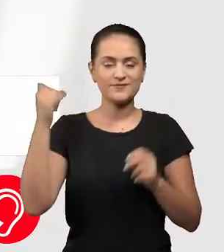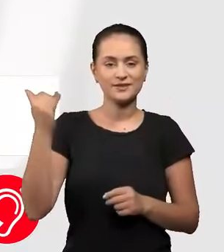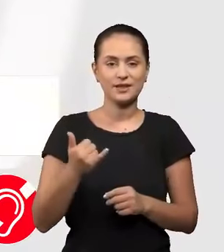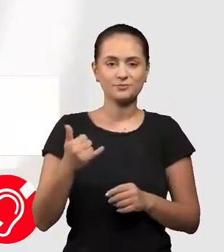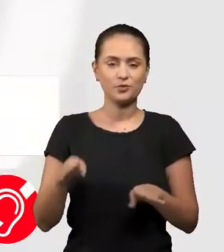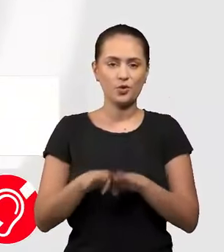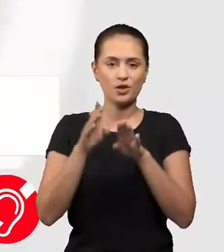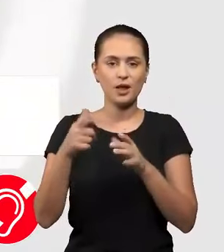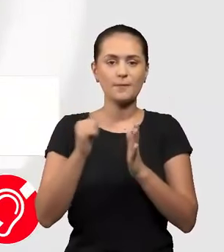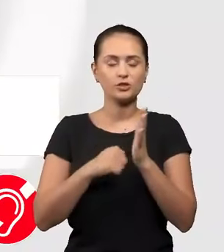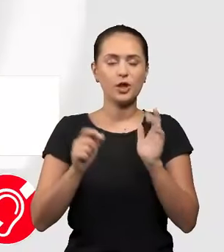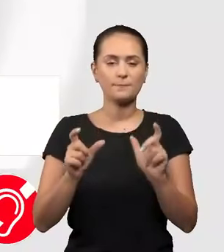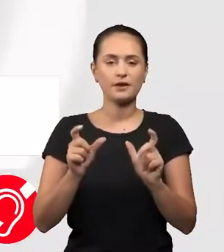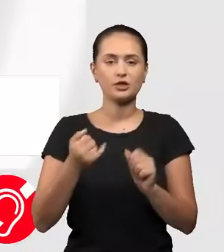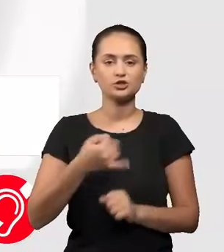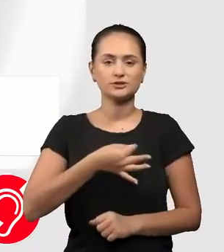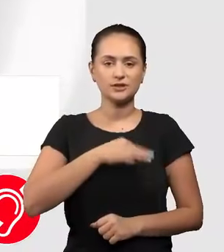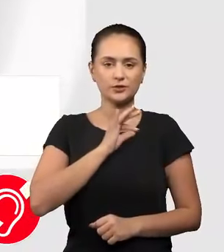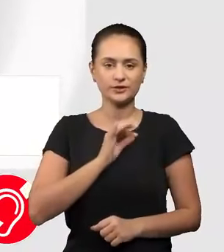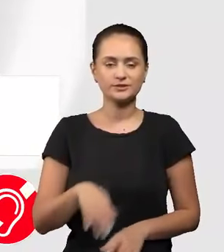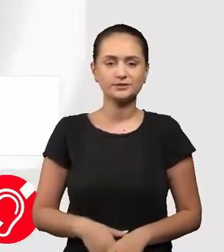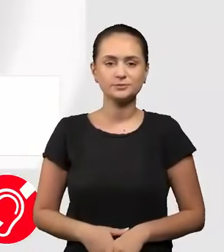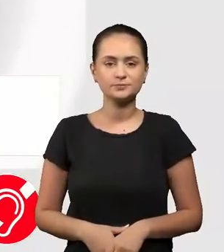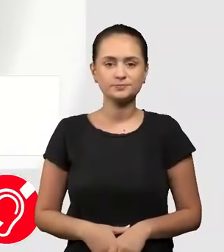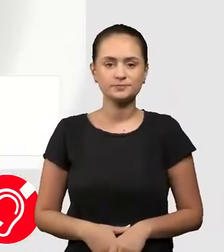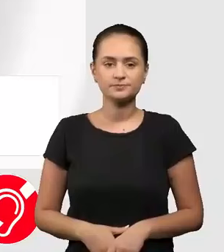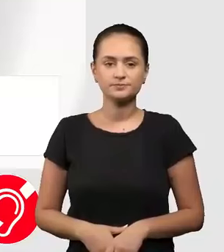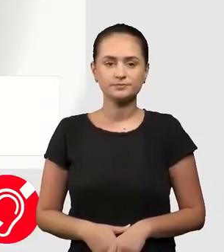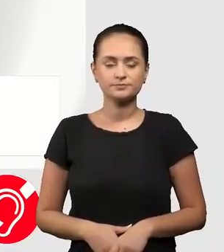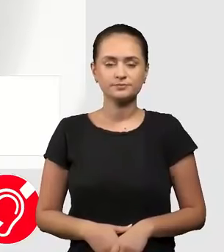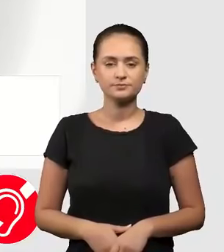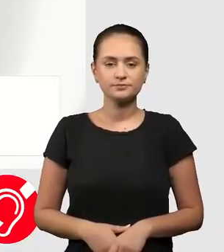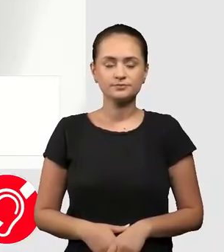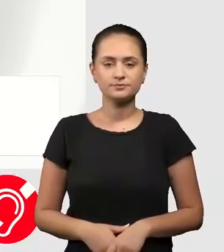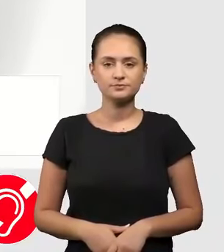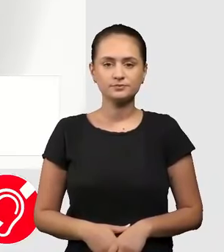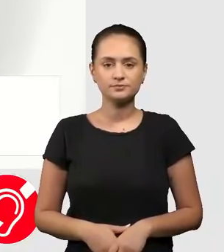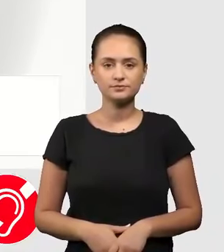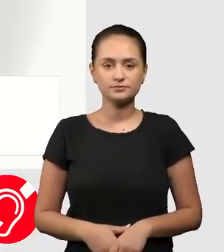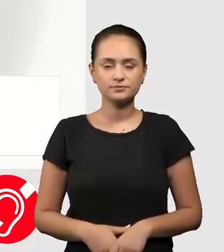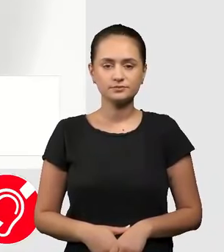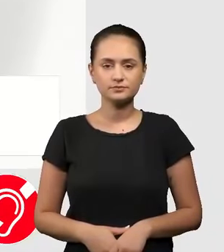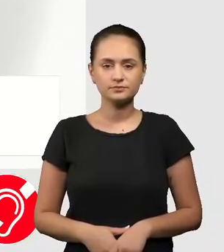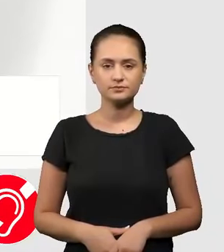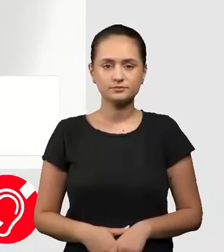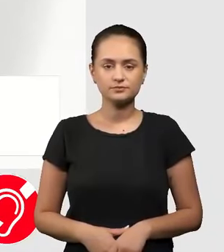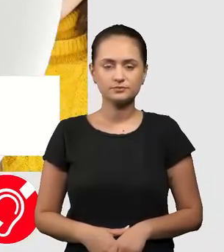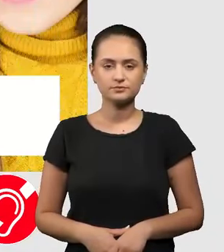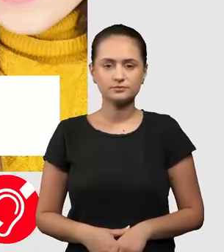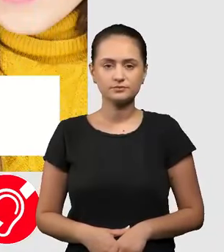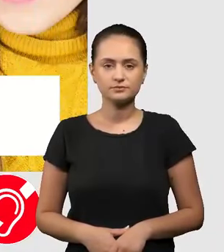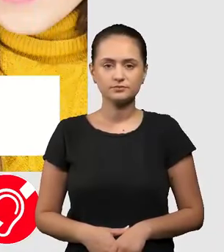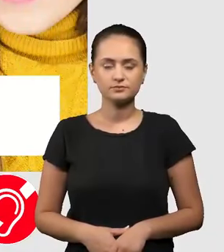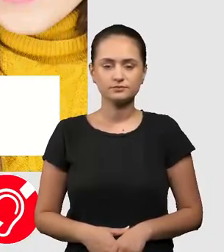multe detalii despre acest subiect vine acum Andreea Soare, editor la Monitorul Apărării și Securității. Bună dimineața, Andreea! Bună dimineața!